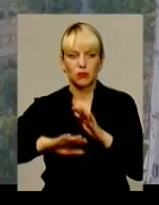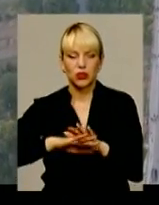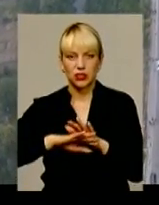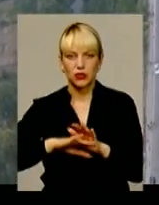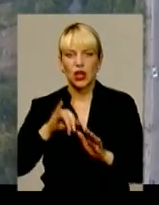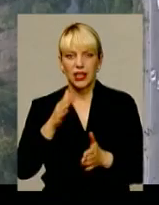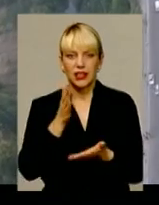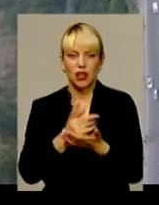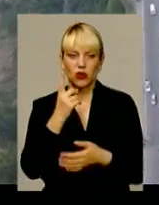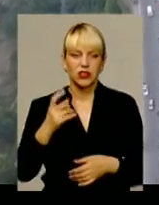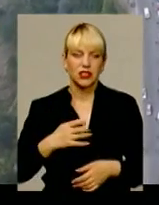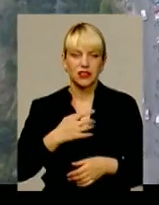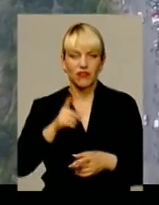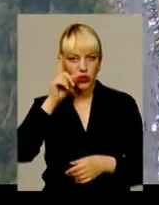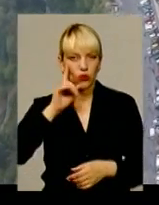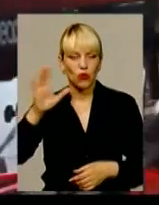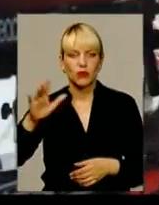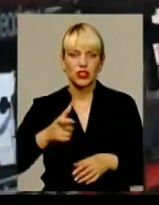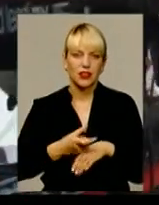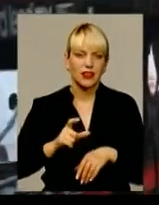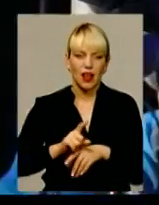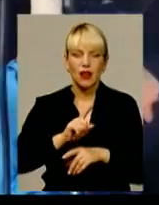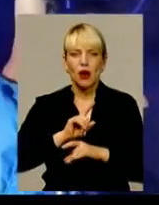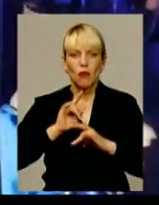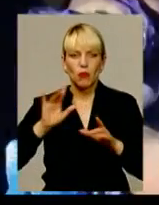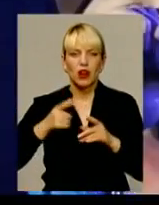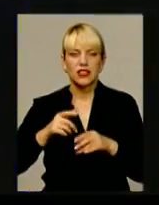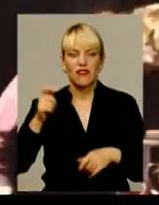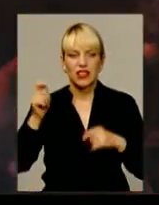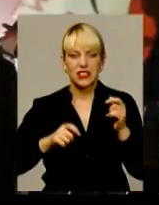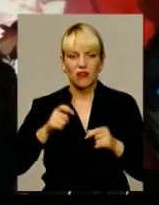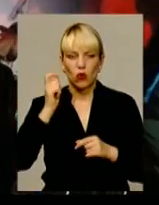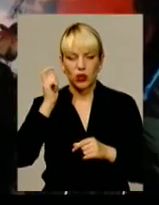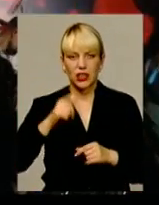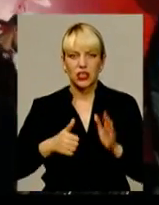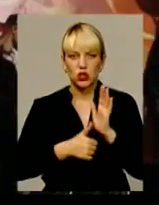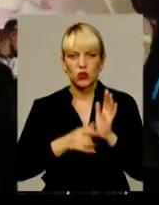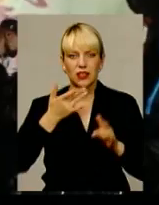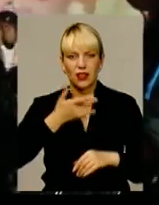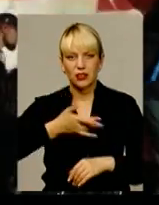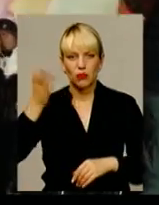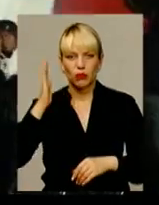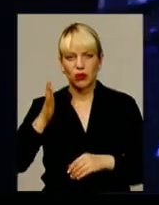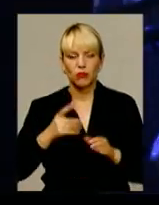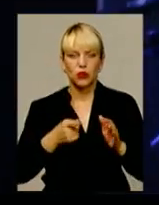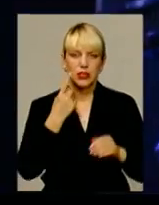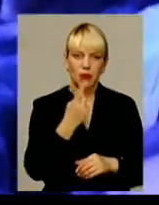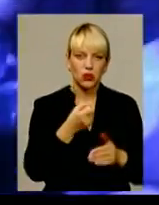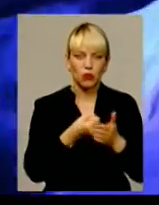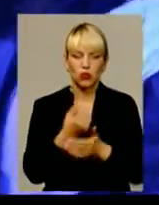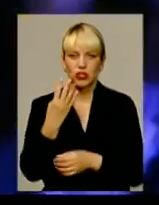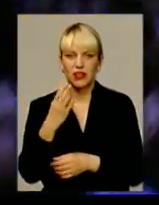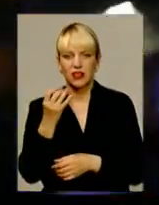та є одним із найвідоміших та найпопулярніших фестів в Україні. Шоста республіка прогримить з 1 по 4